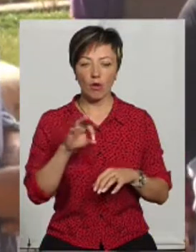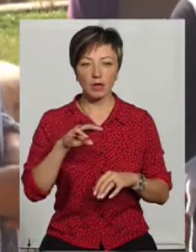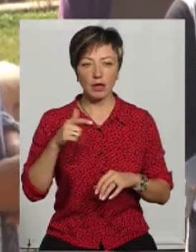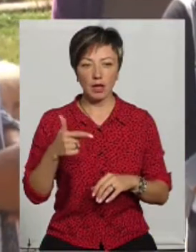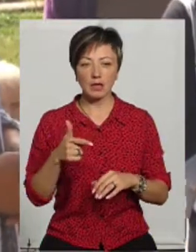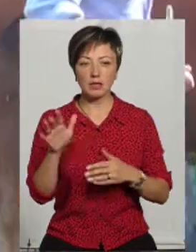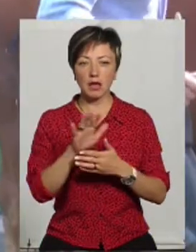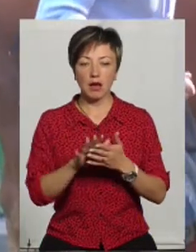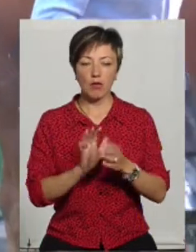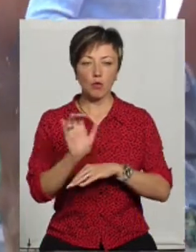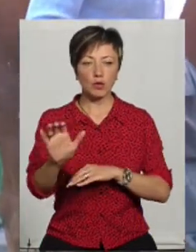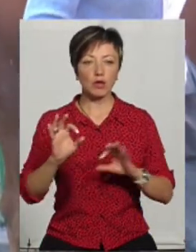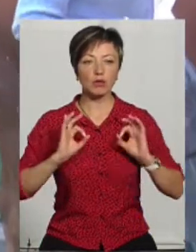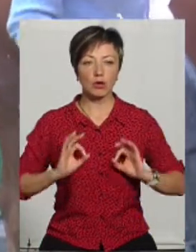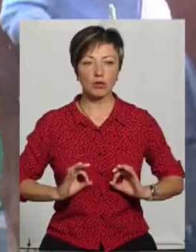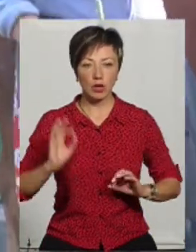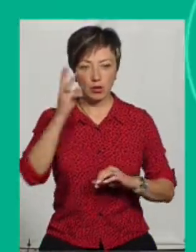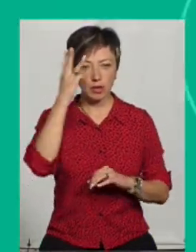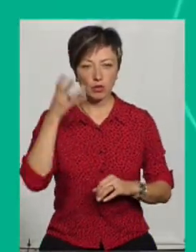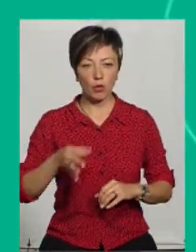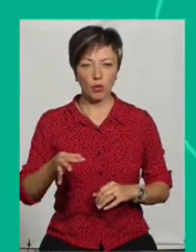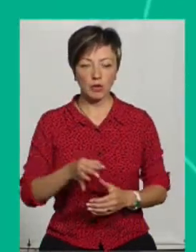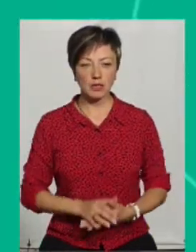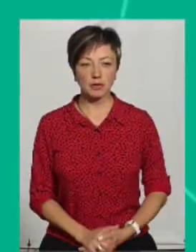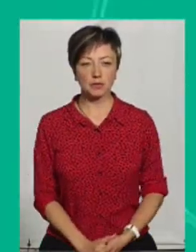Далі цю заяву подали на прокуратуру Хмельницької області.